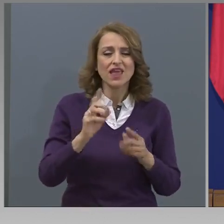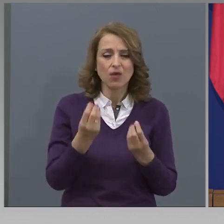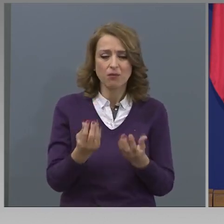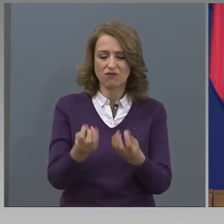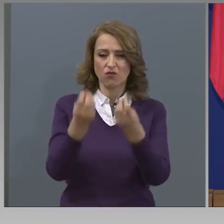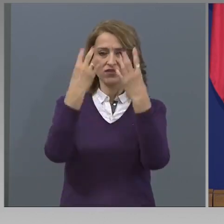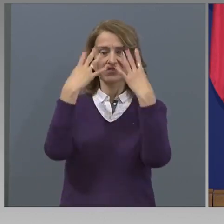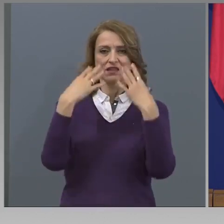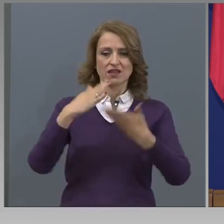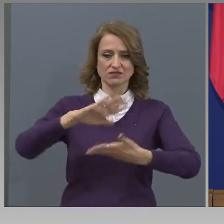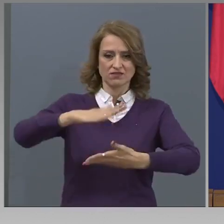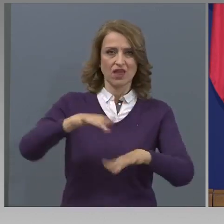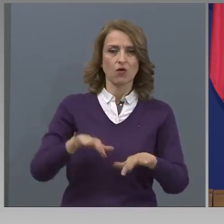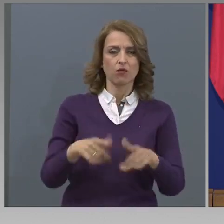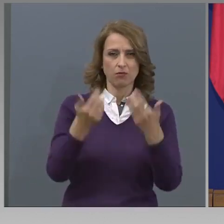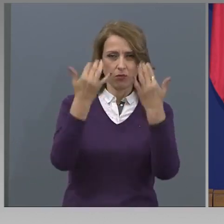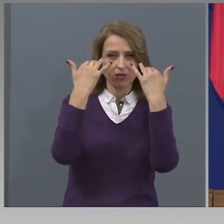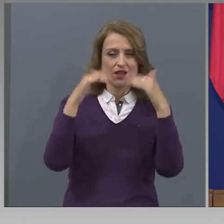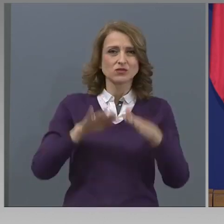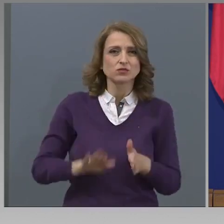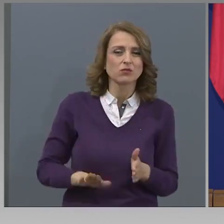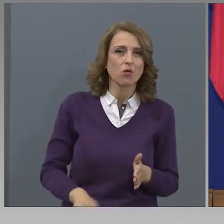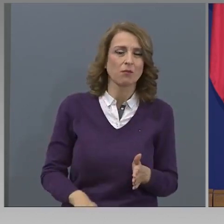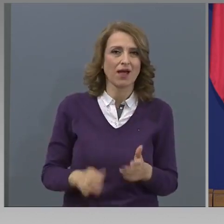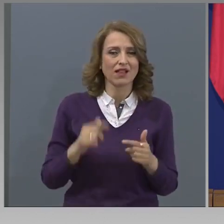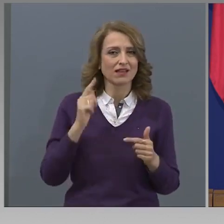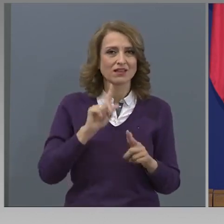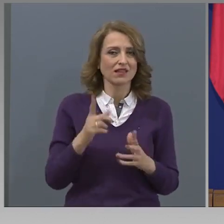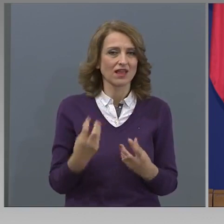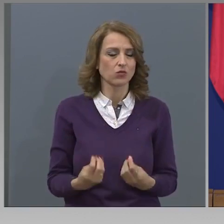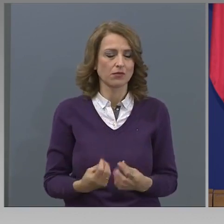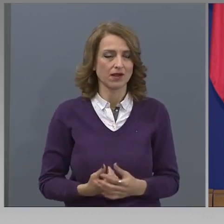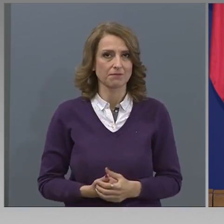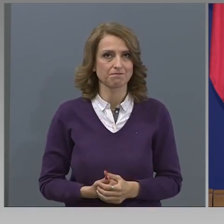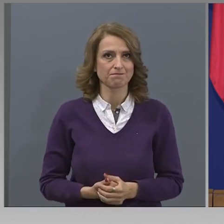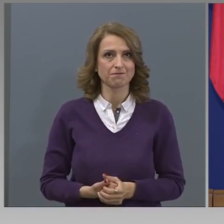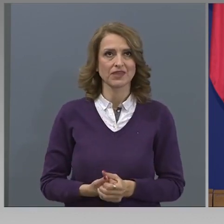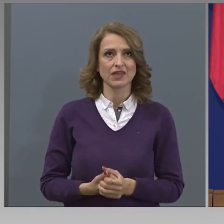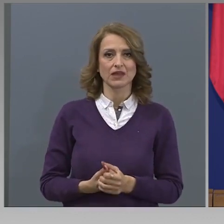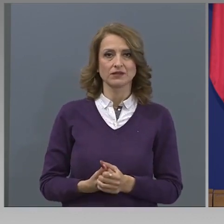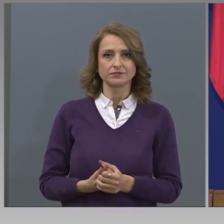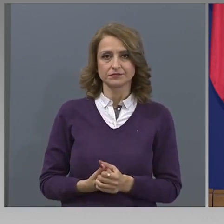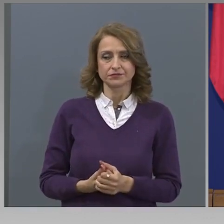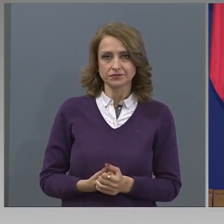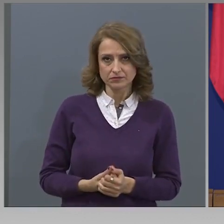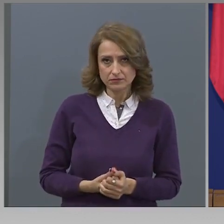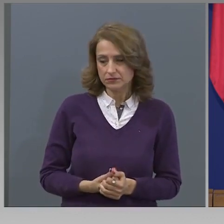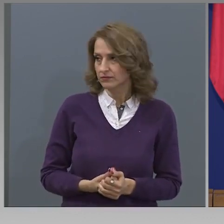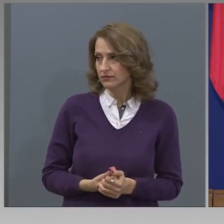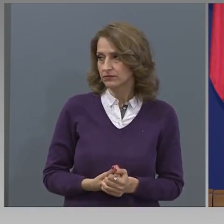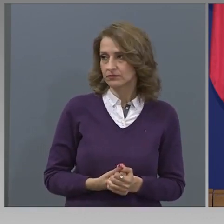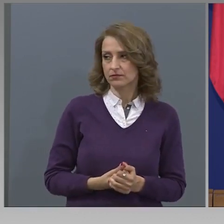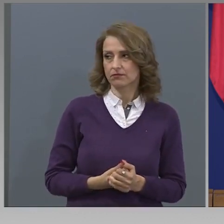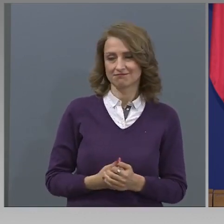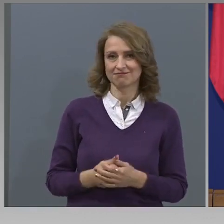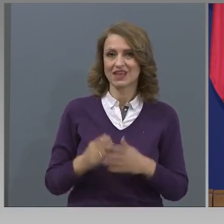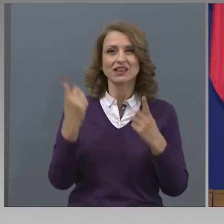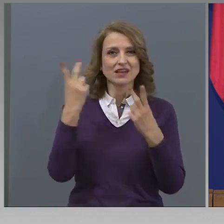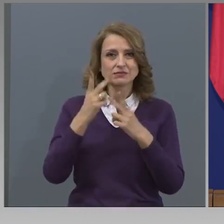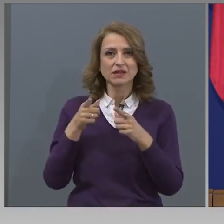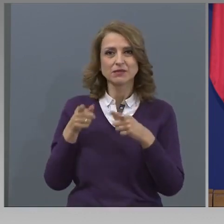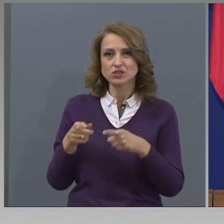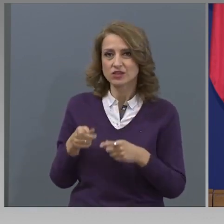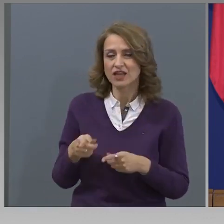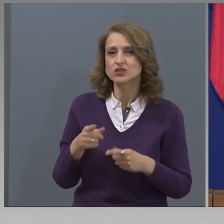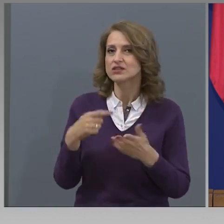децата в тази възраст. Да разбираме, че те са в платен отпуск. Да, докато